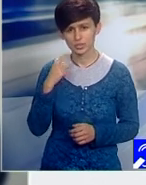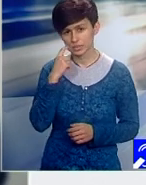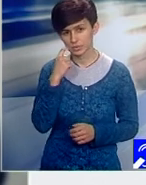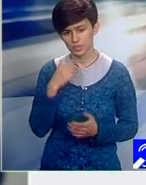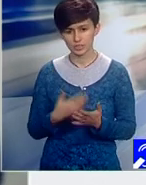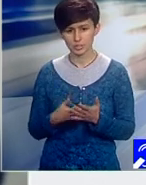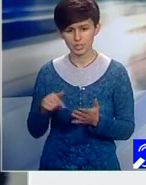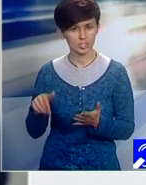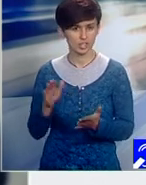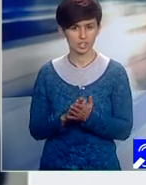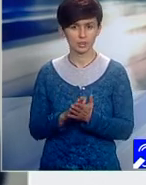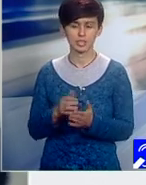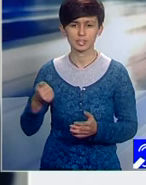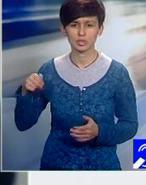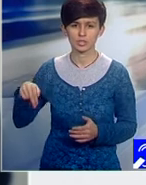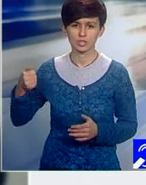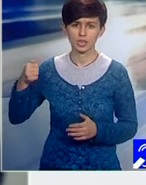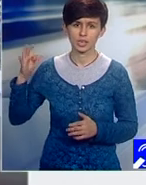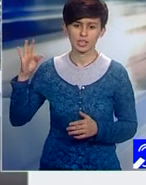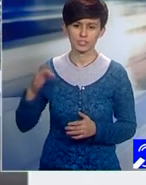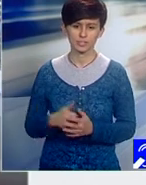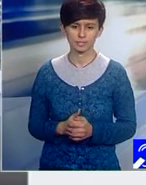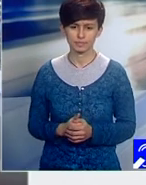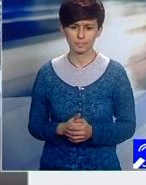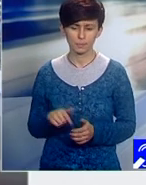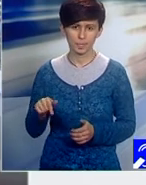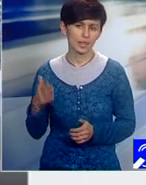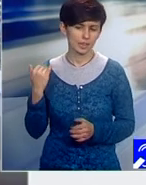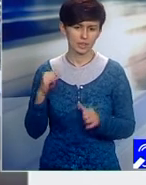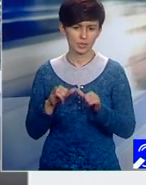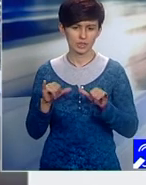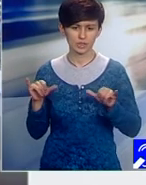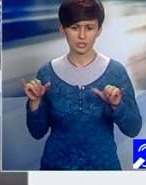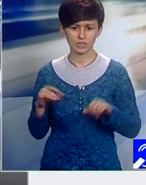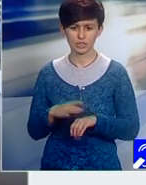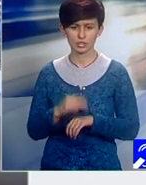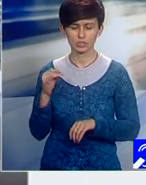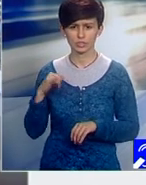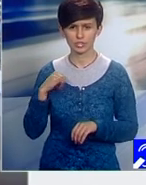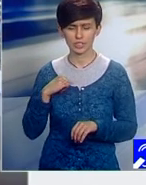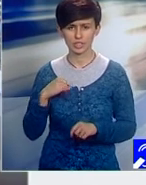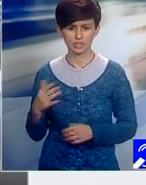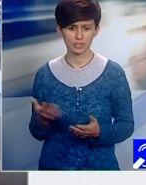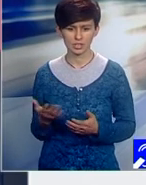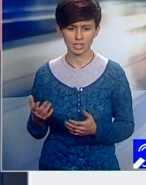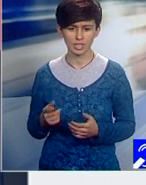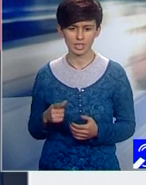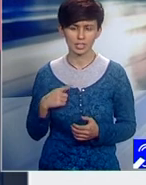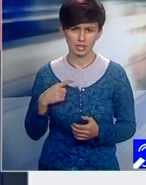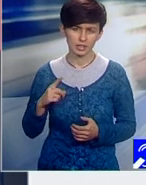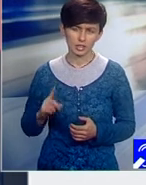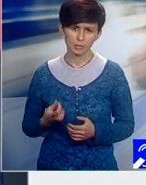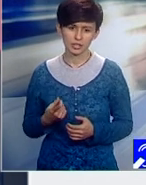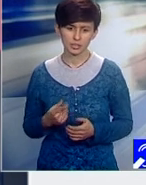Da, și ei au dezvoltat o soluție interesantă care cel mai probabil se va